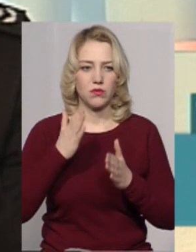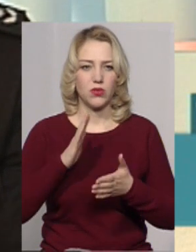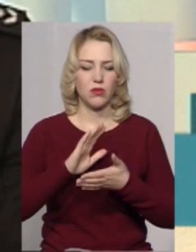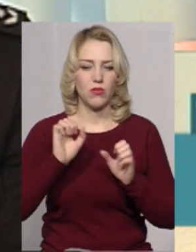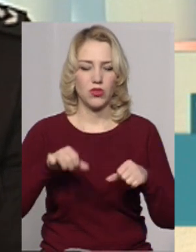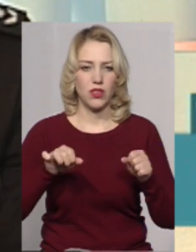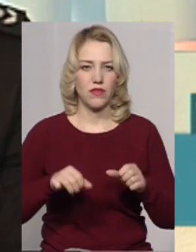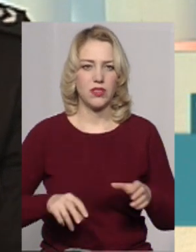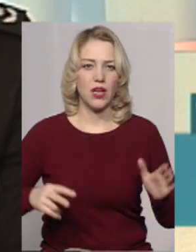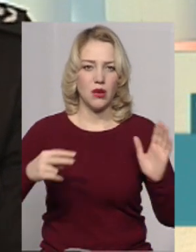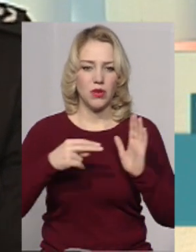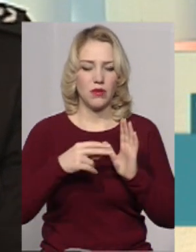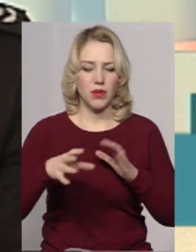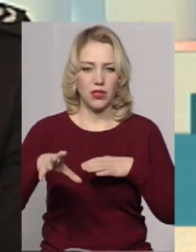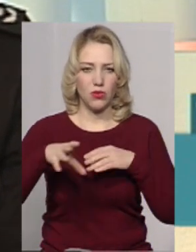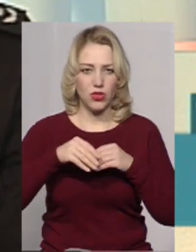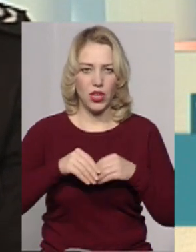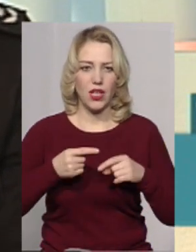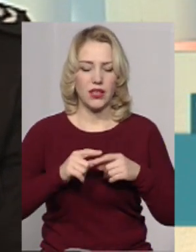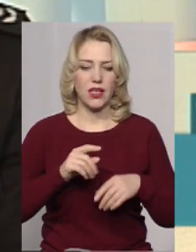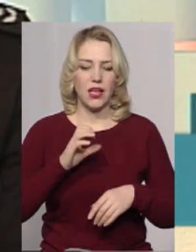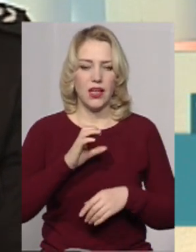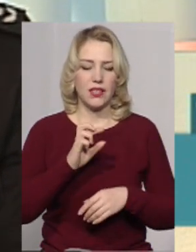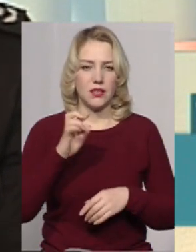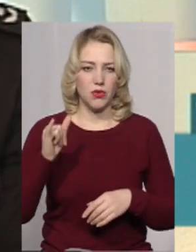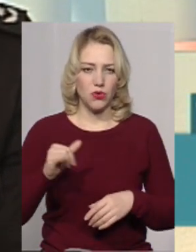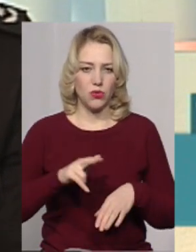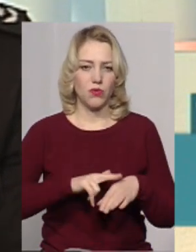підключати правоохоронні органи, служби безпеки,